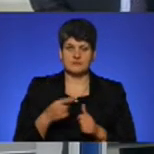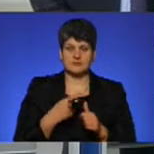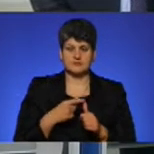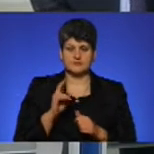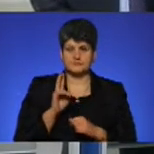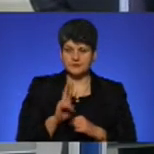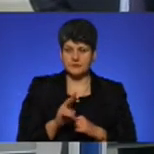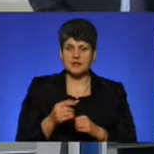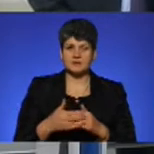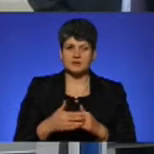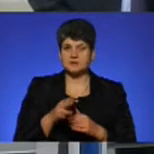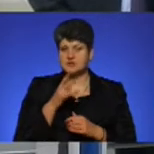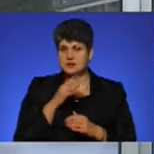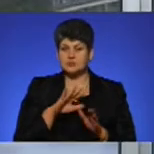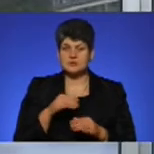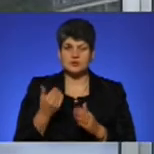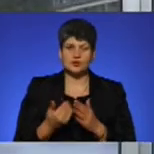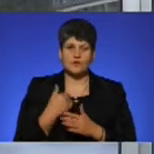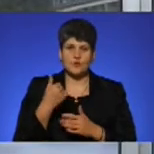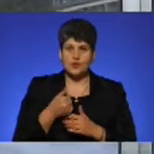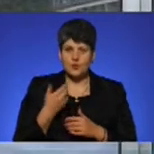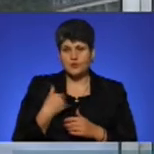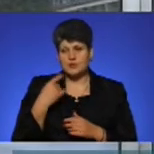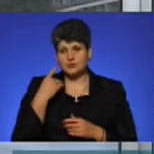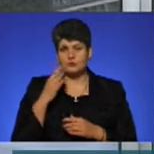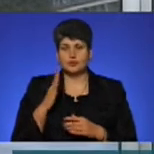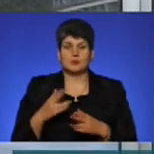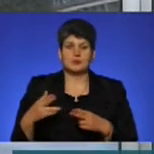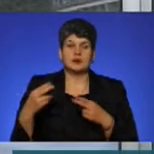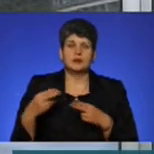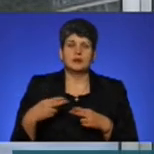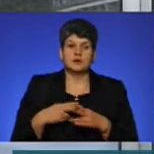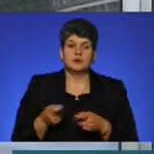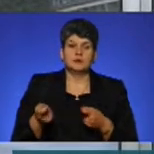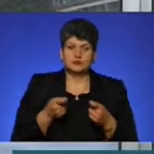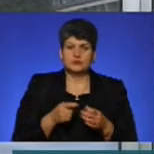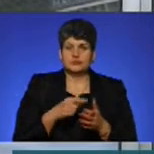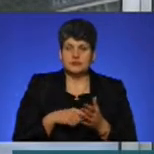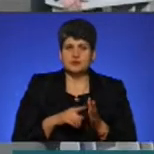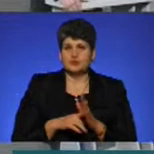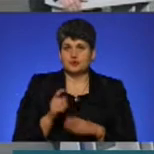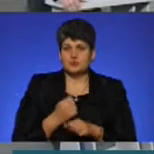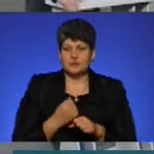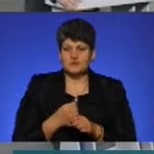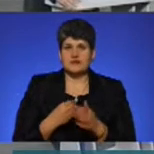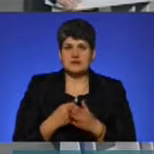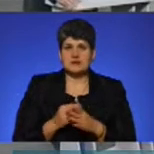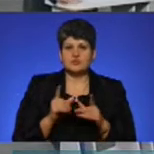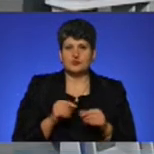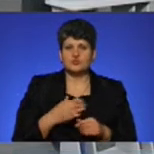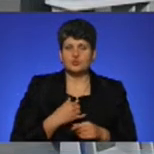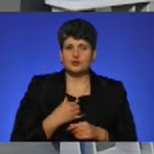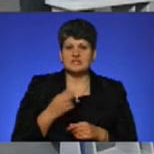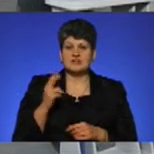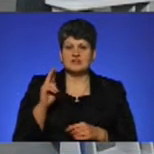час, одразу після нового року, я сподіваюся, прийдуть в місто і стануть працювати на маршрутах нашого міста. Вартість проїзду у нас 2,50.